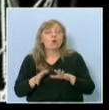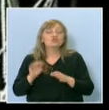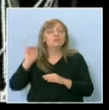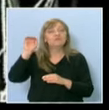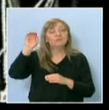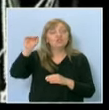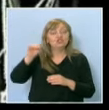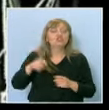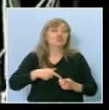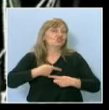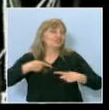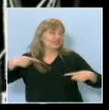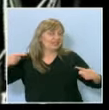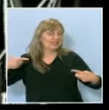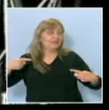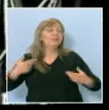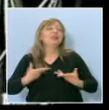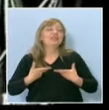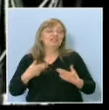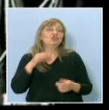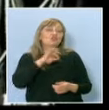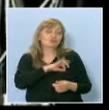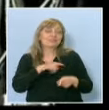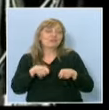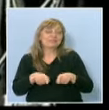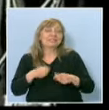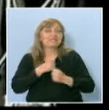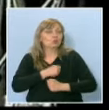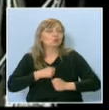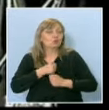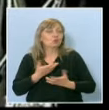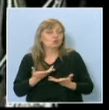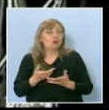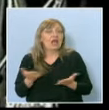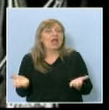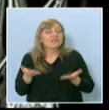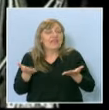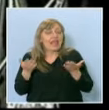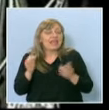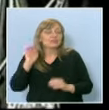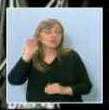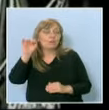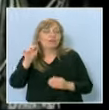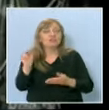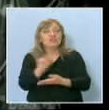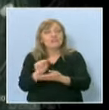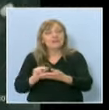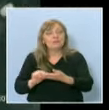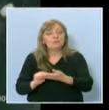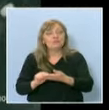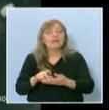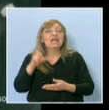ще се развием и ще преодолеем тези трудности. Може би най-лесно беше да напишем